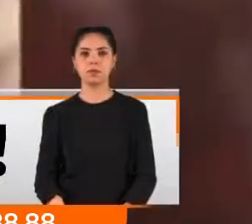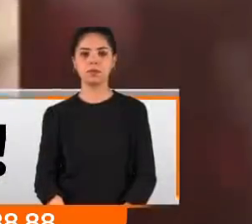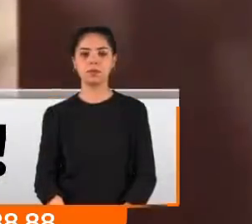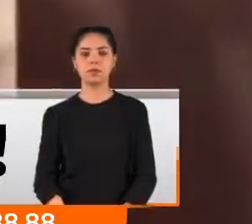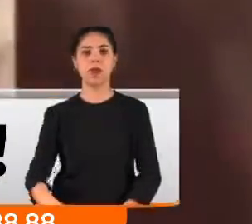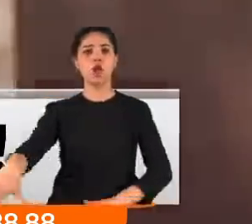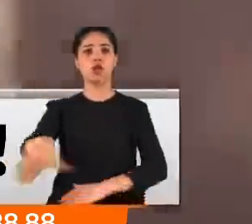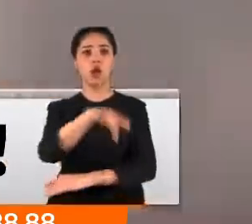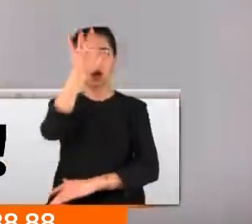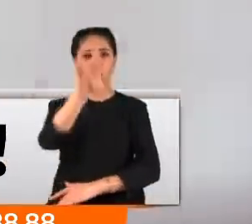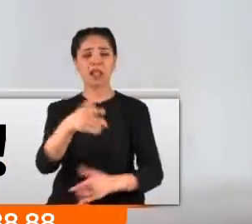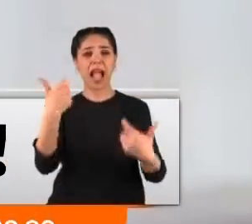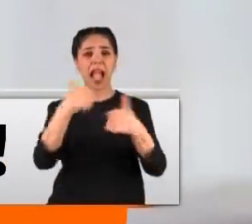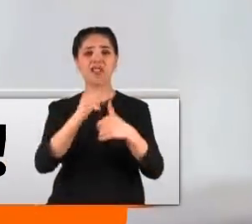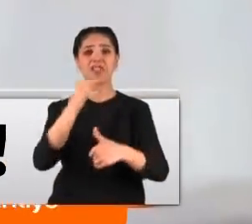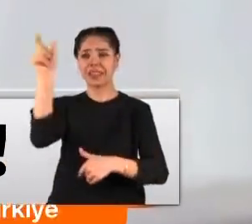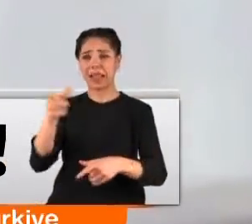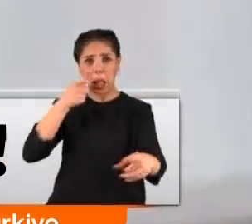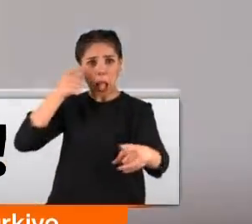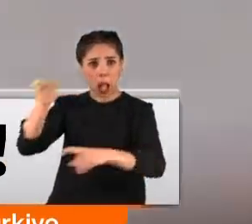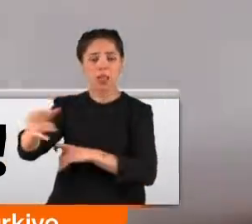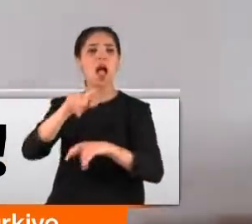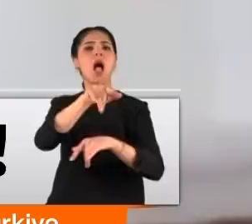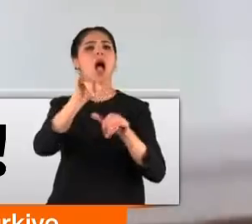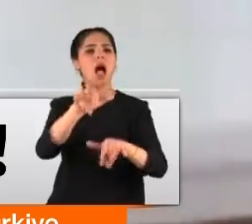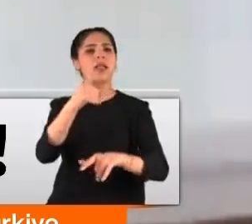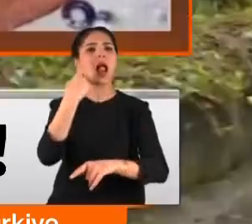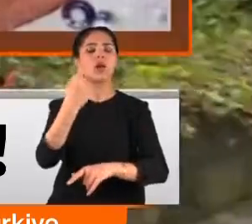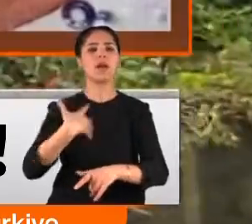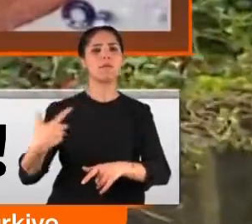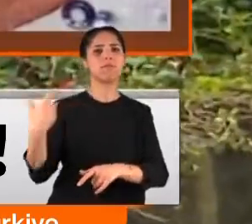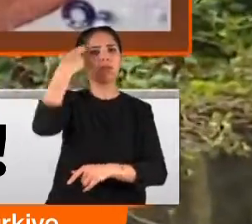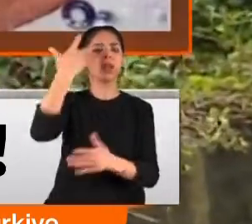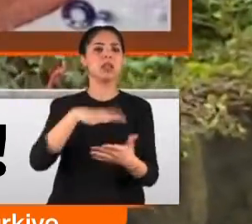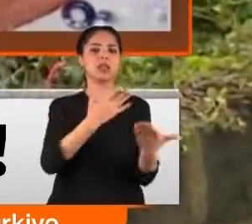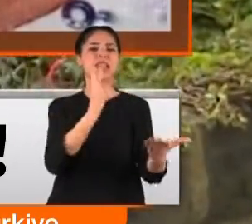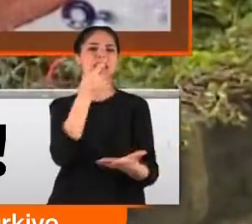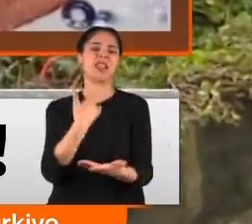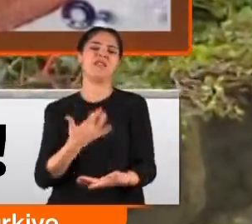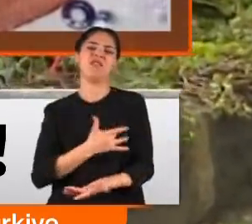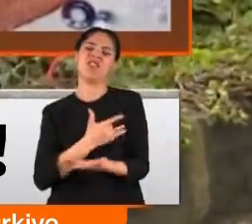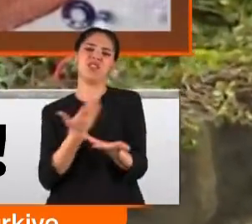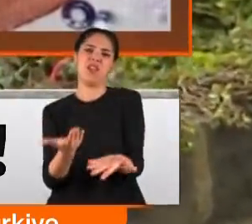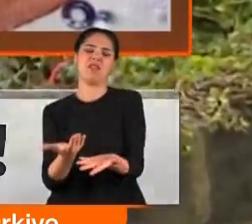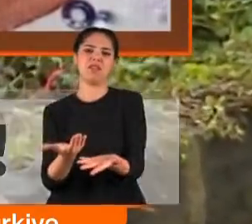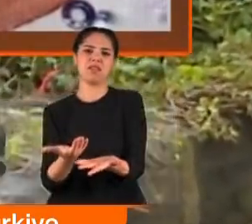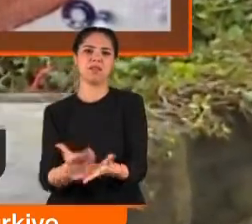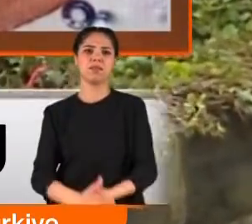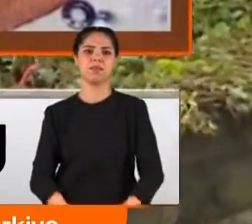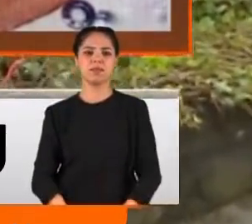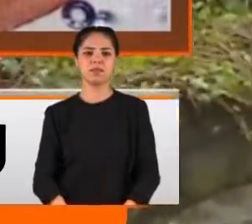Sokak ortasında eşini öldürdü. Aynı silahla hayatına son vermek istedi. Yazık yavrum acıdım ben bile dayanamadım.